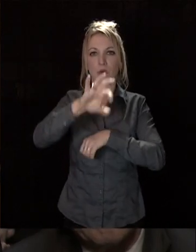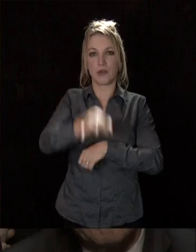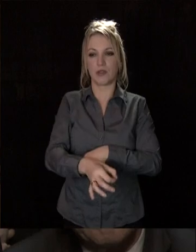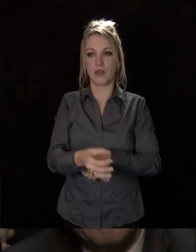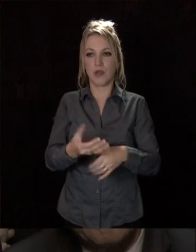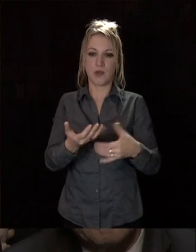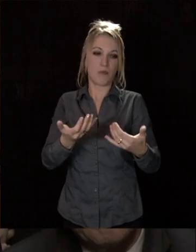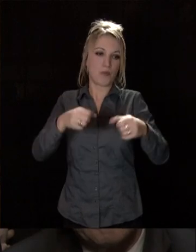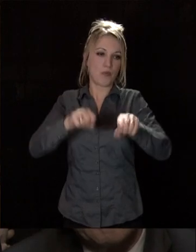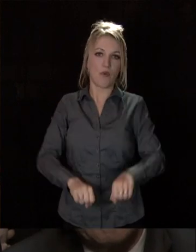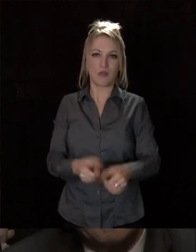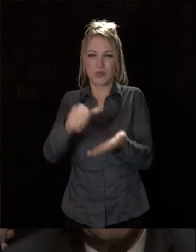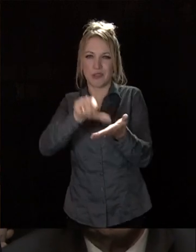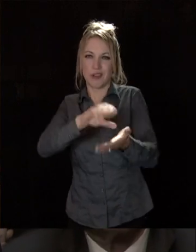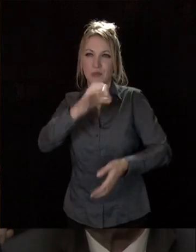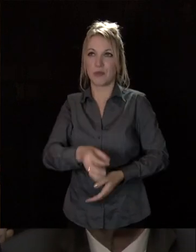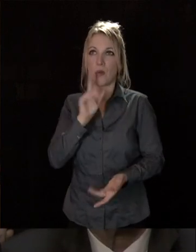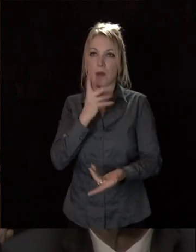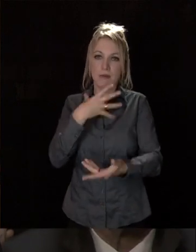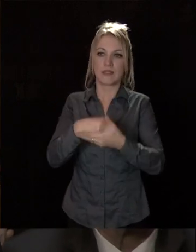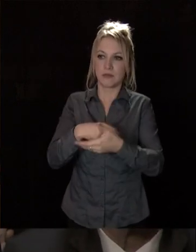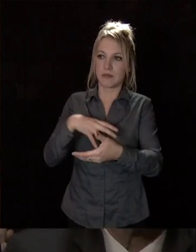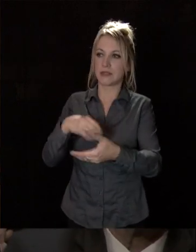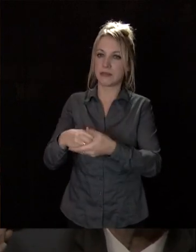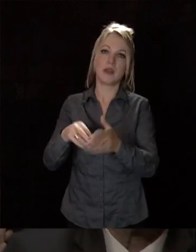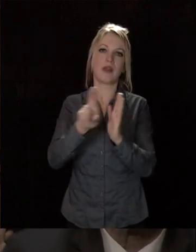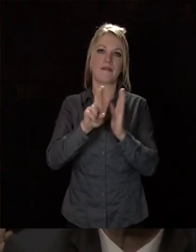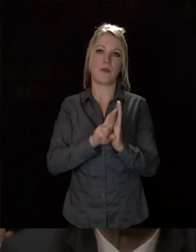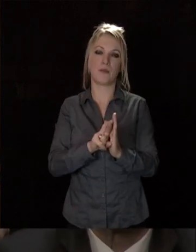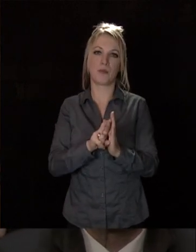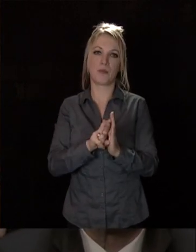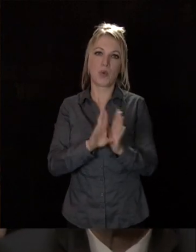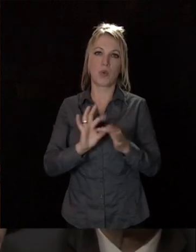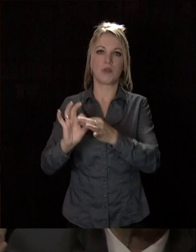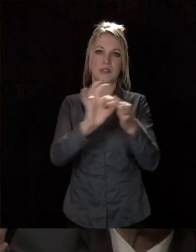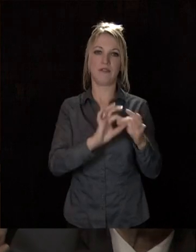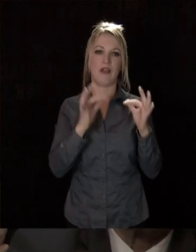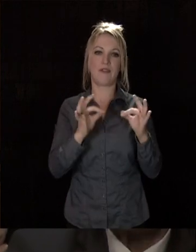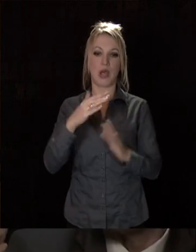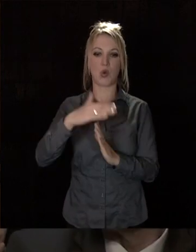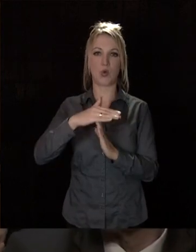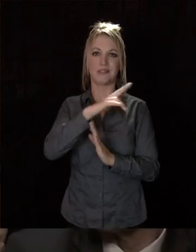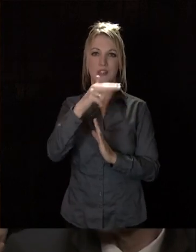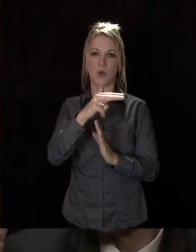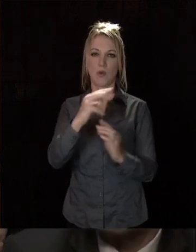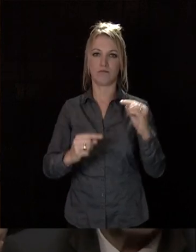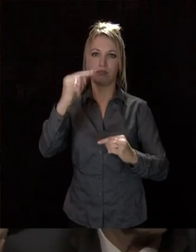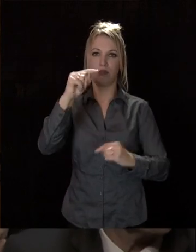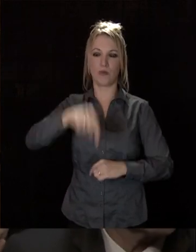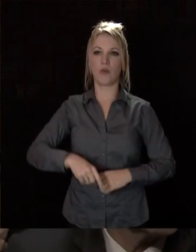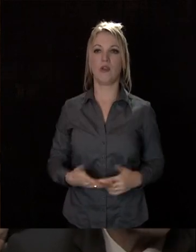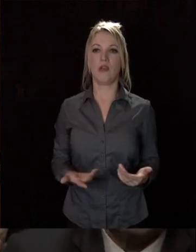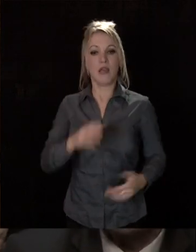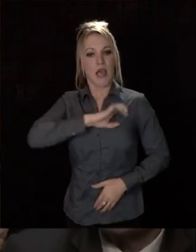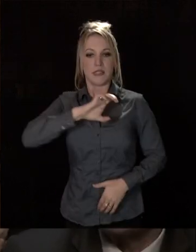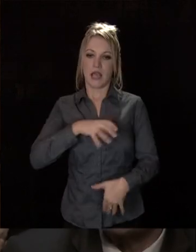effectivement, sans trop barguigner, participé aux nécessaires efforts collectifs de redressement des comptes de la nation, tout en essayant de